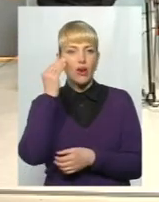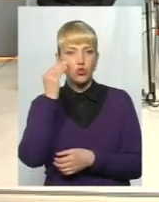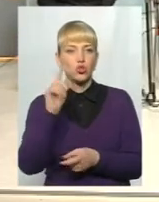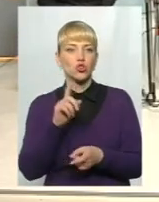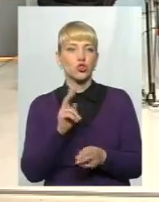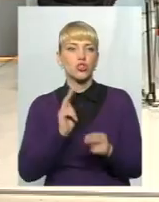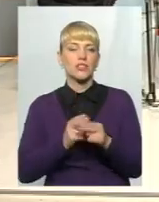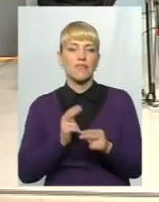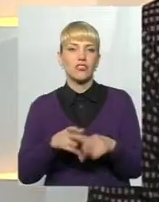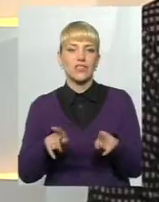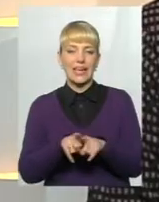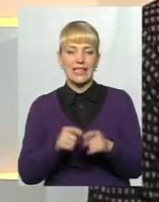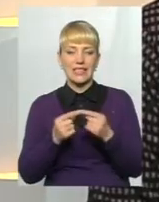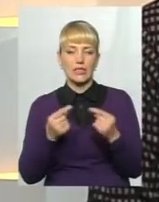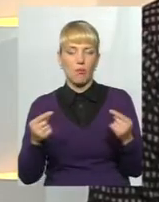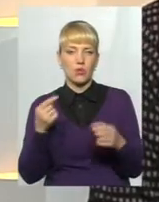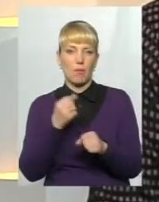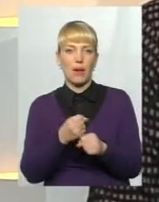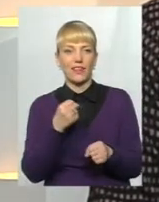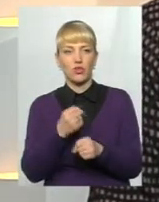заважає у такий спосіб працювати